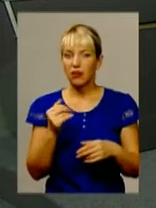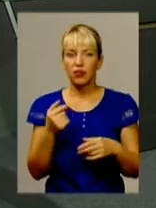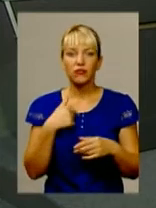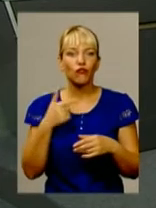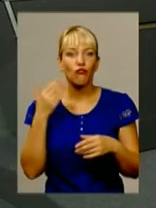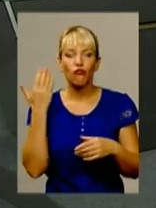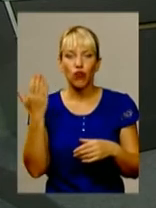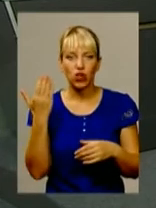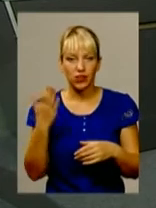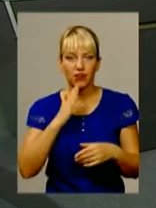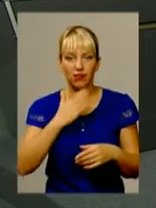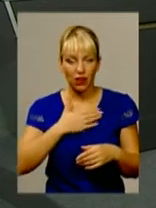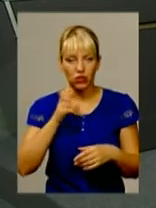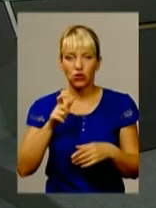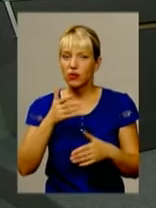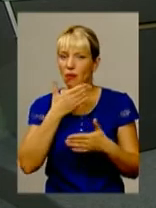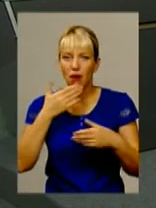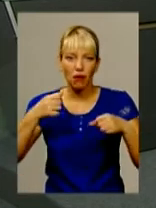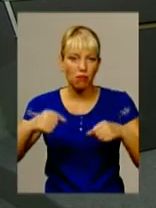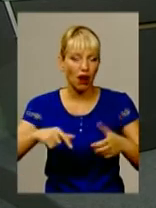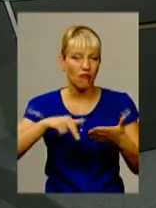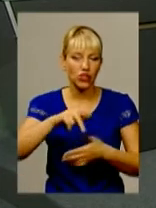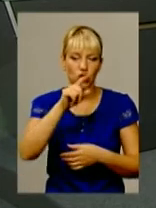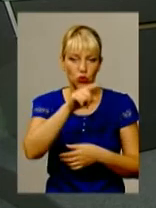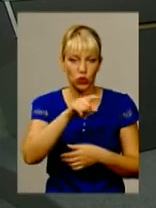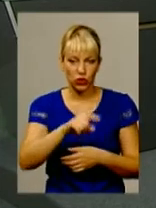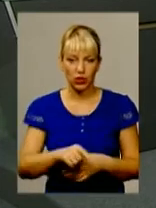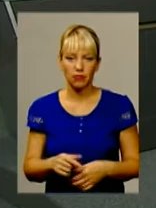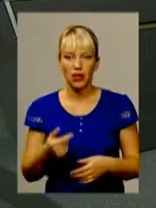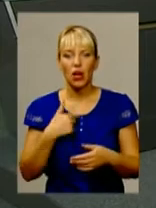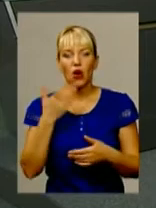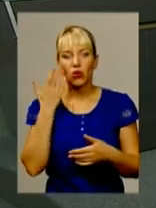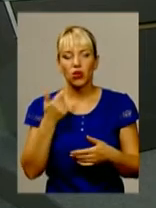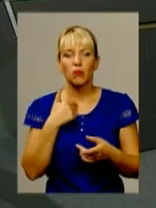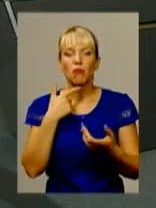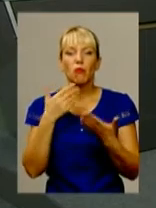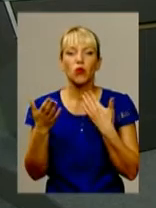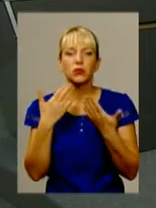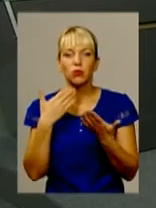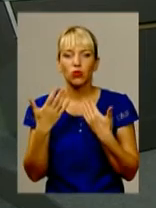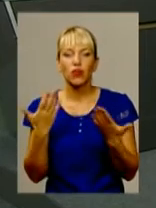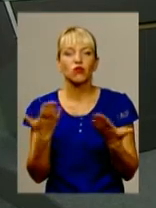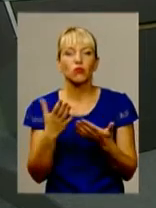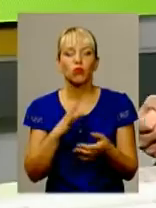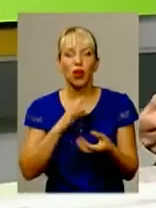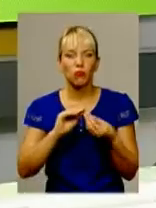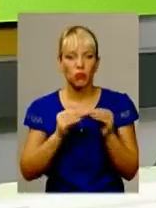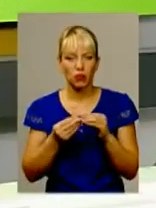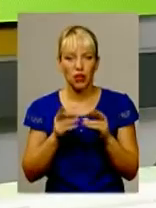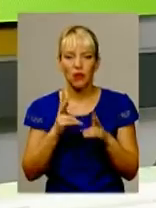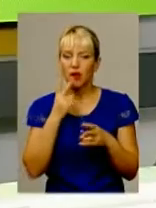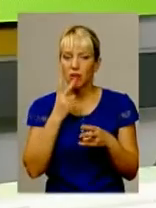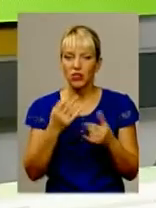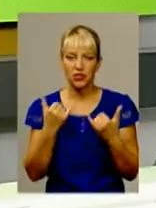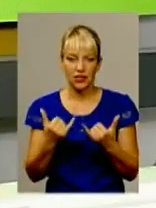не мали права йти. Хоча, зрештою, якби Герега прийшов на Раду Майдану, якби Базюк, ми поспілкувалися, в чому проблема була тоді, як вони бачують зараз. Тому що